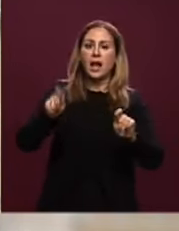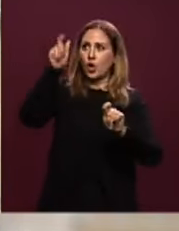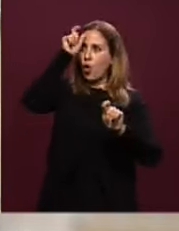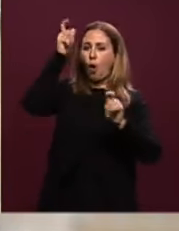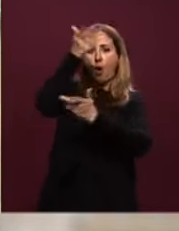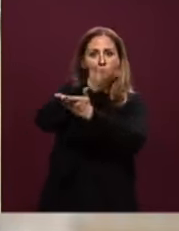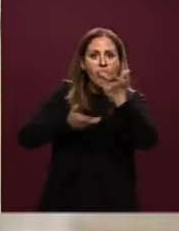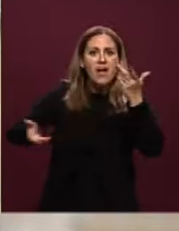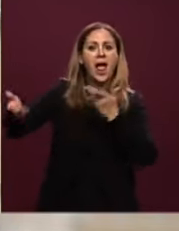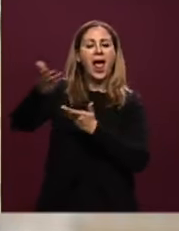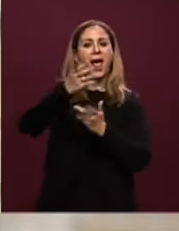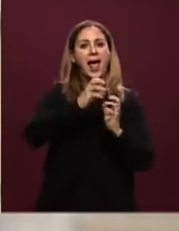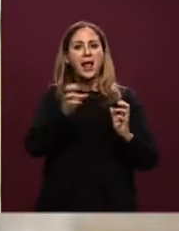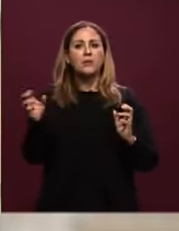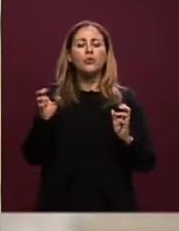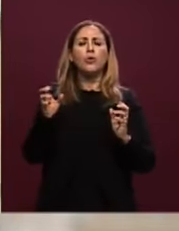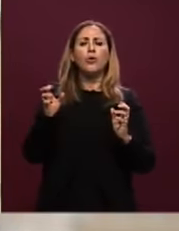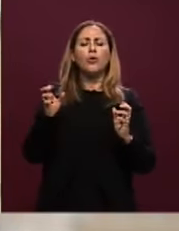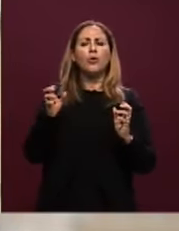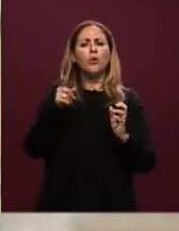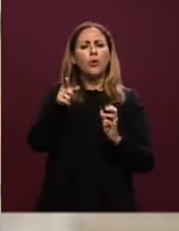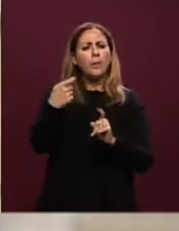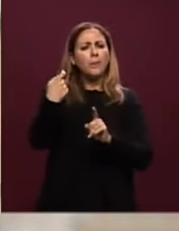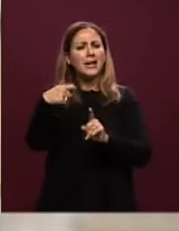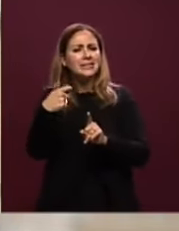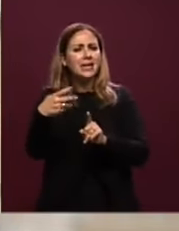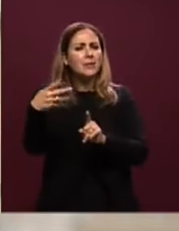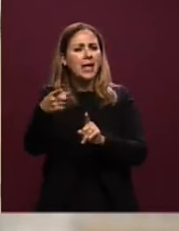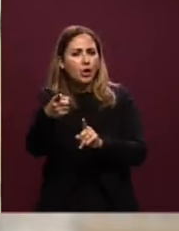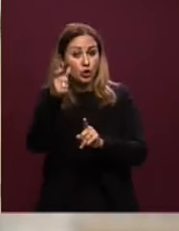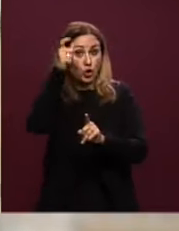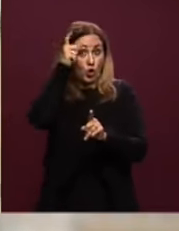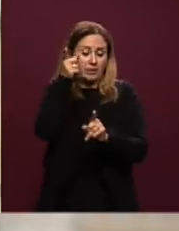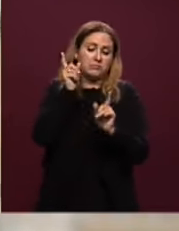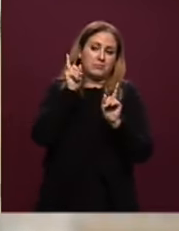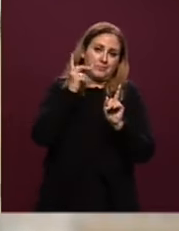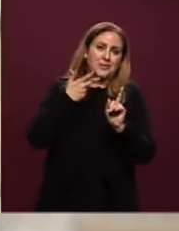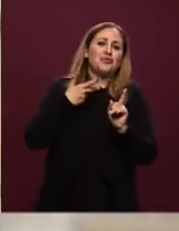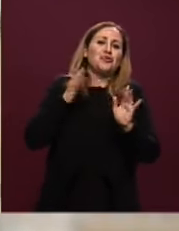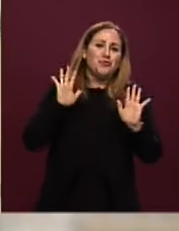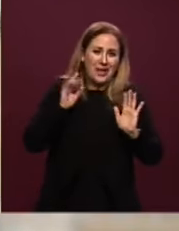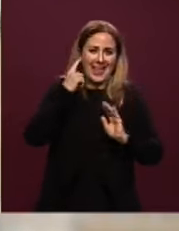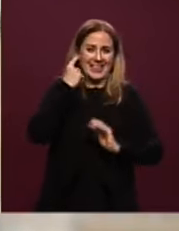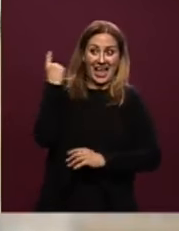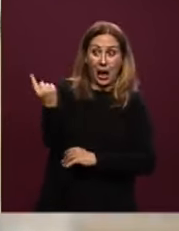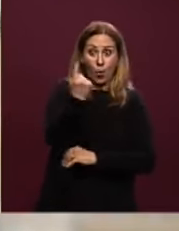Qual è l'idea della Presidente Meloni e del suo Governo, se c'è un'idea univoca su questo,